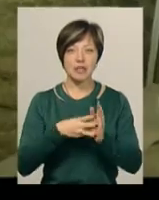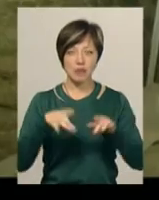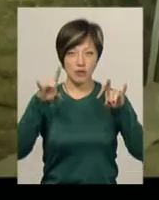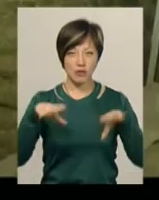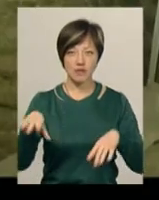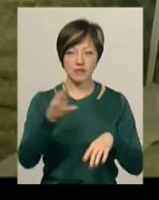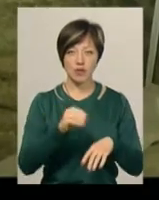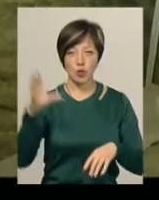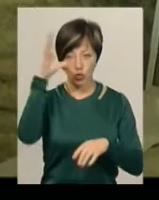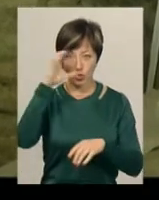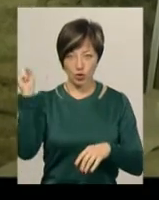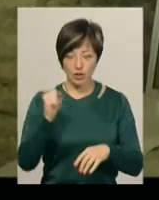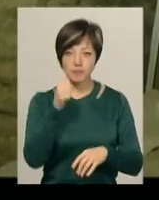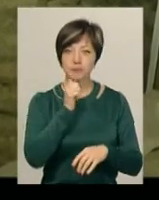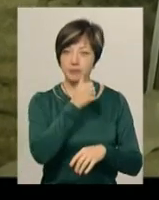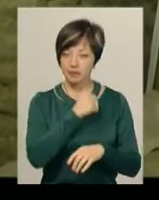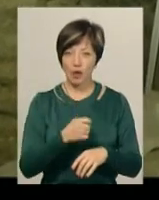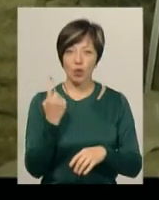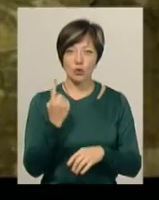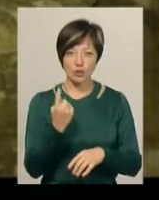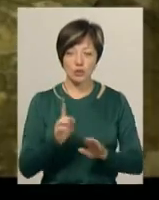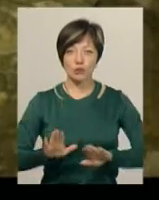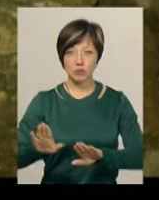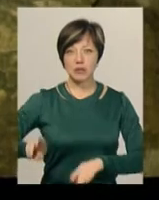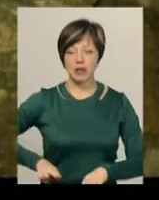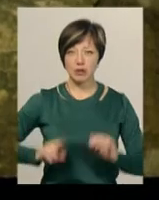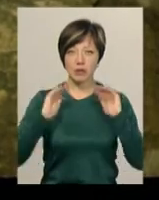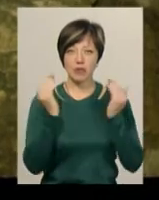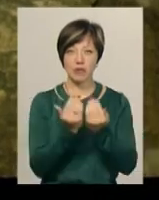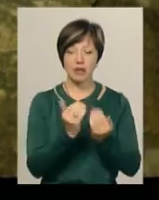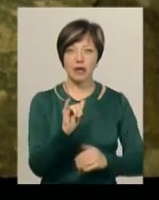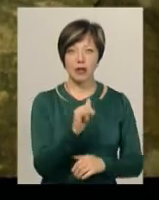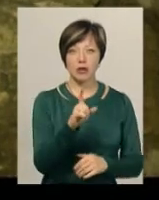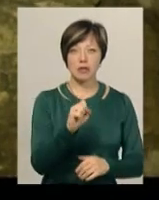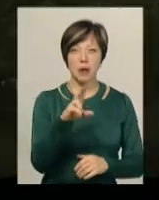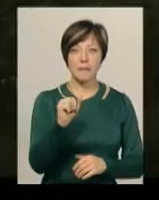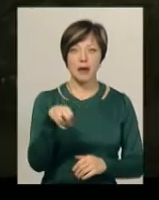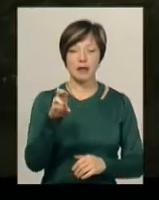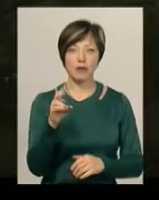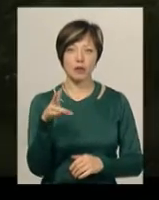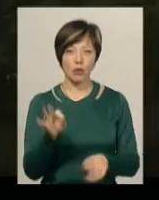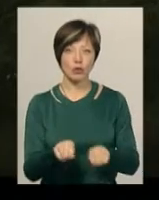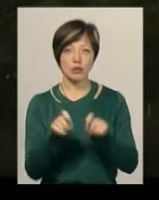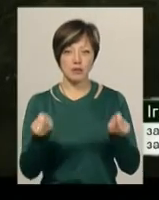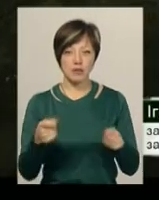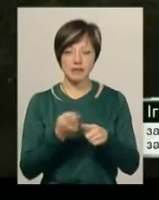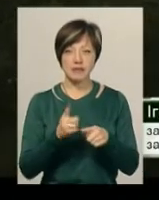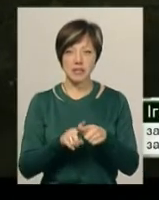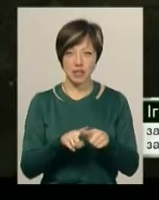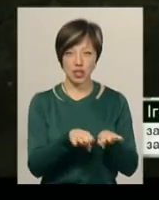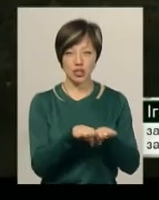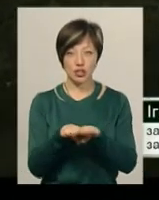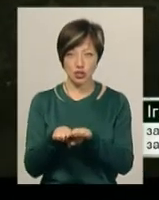Усі до гарбузової ночі тримають в таємниці. Та одну з них заступник директора заповідника Ігор Западенко розкриває. В цій ніші